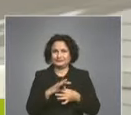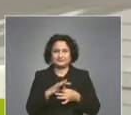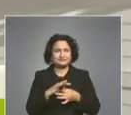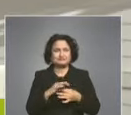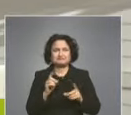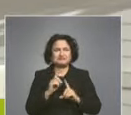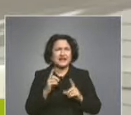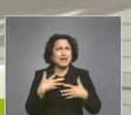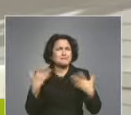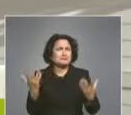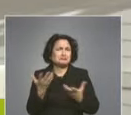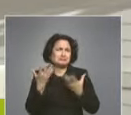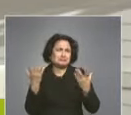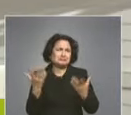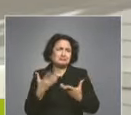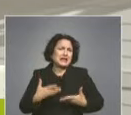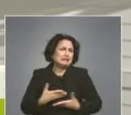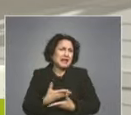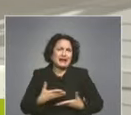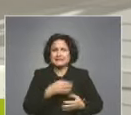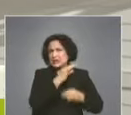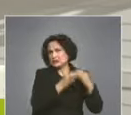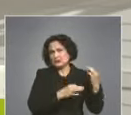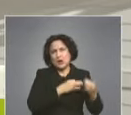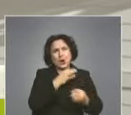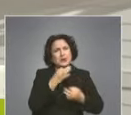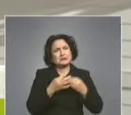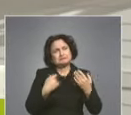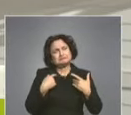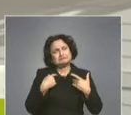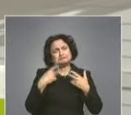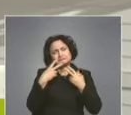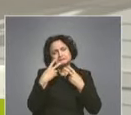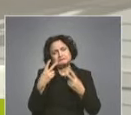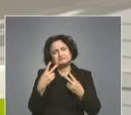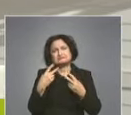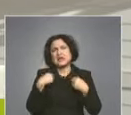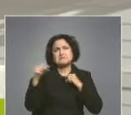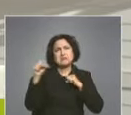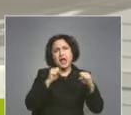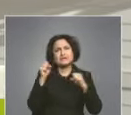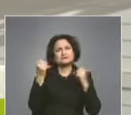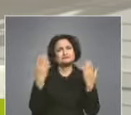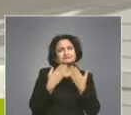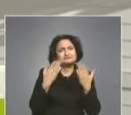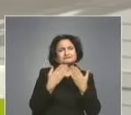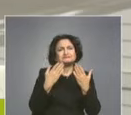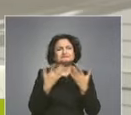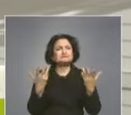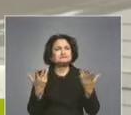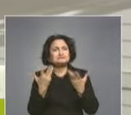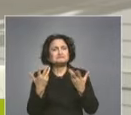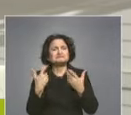знае колко за интригуващата история да се поделя. Решението си до идея е естествено в хода на обучението ми в гимназията. По мета до изключването